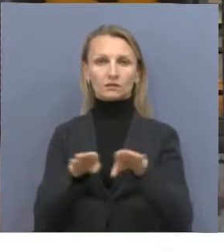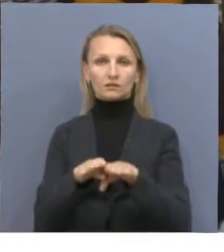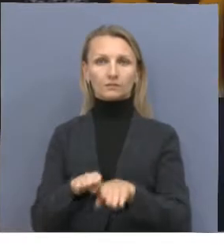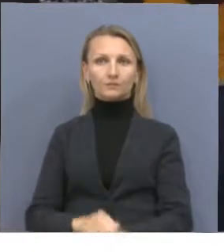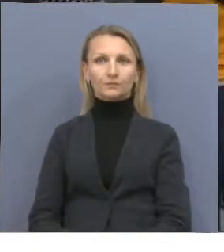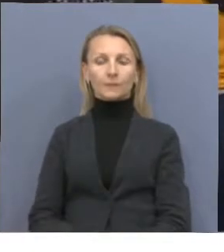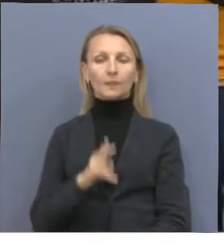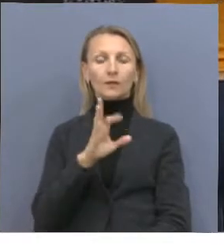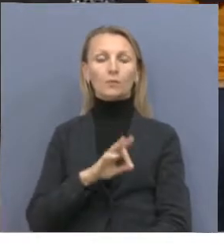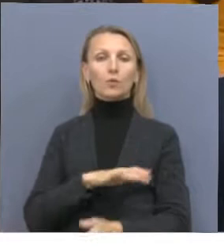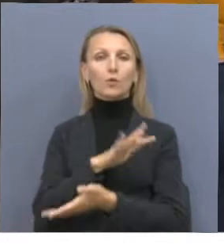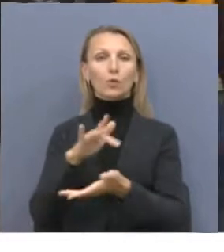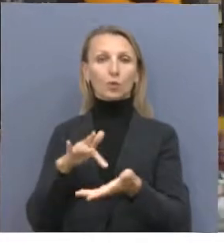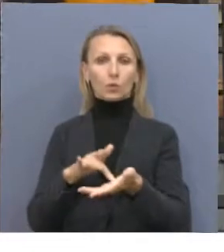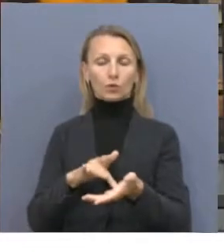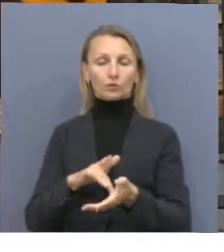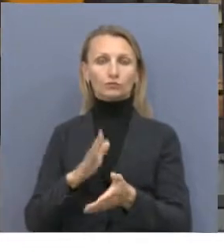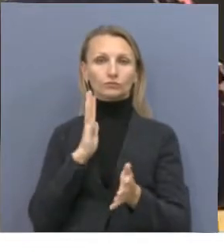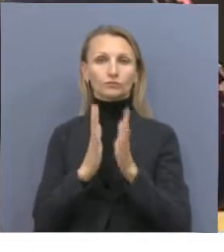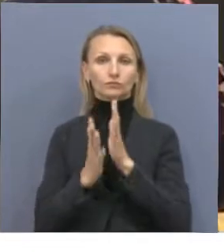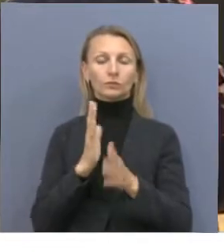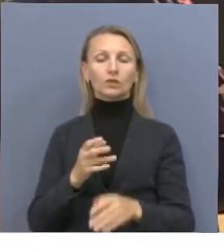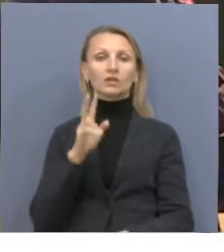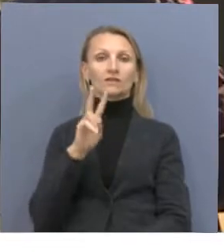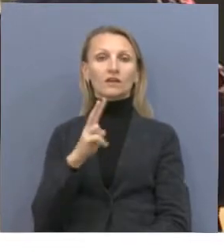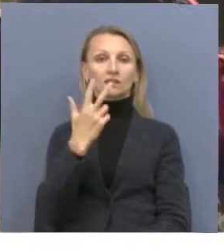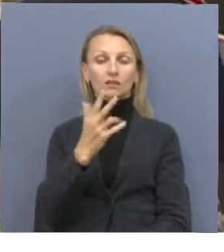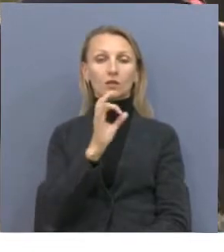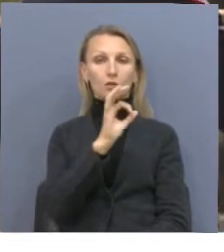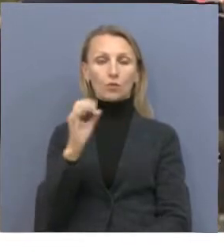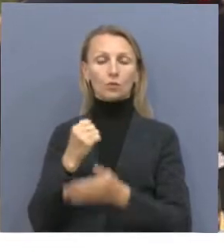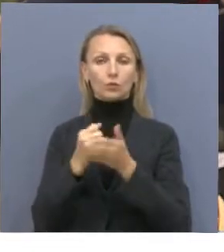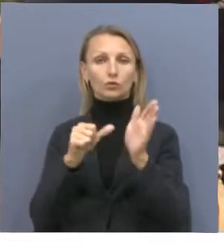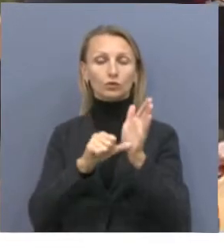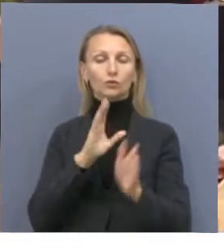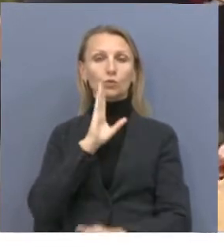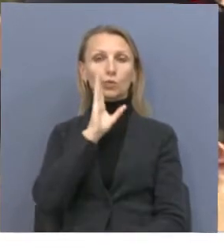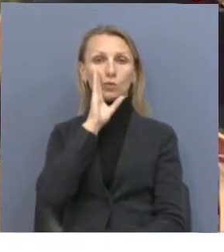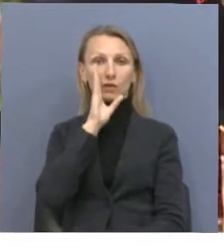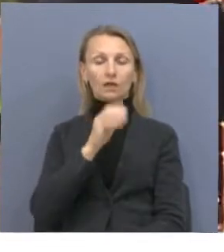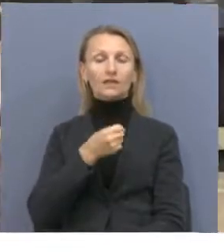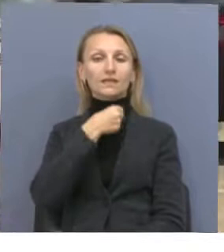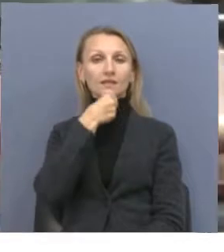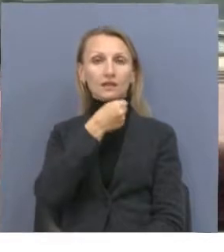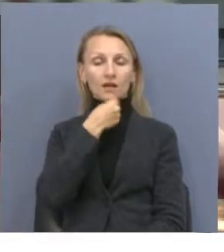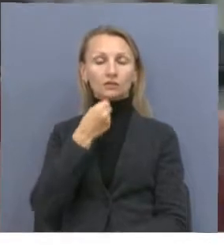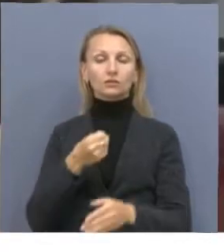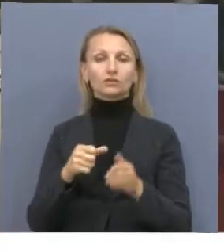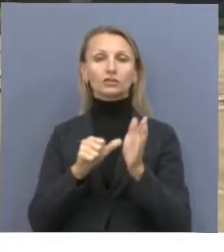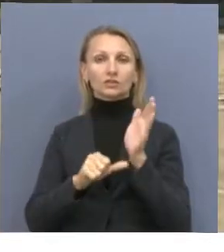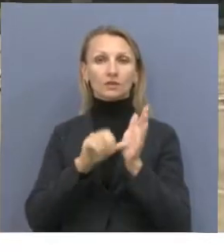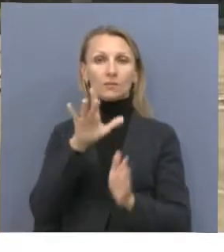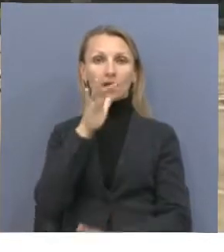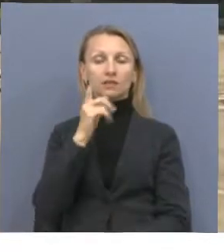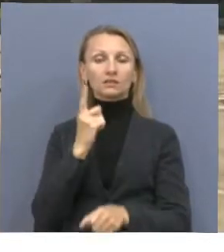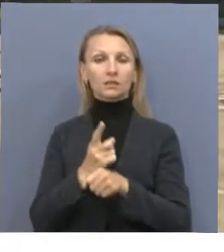Движение по городу будет ограничено с 23.00 до 6.00 утра. Пожилым людям старше 65 лет запрещается